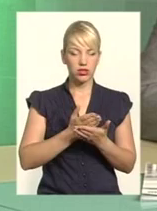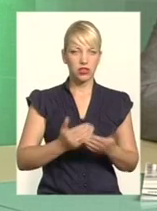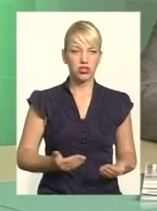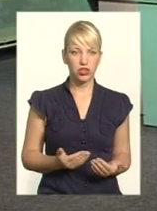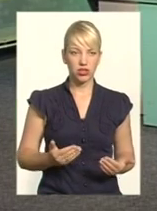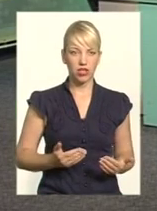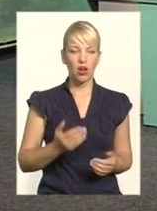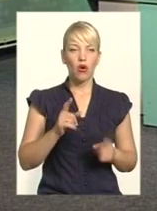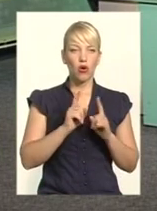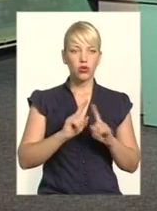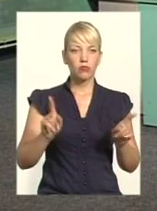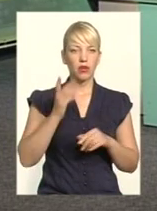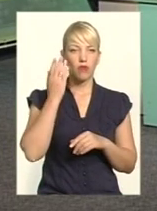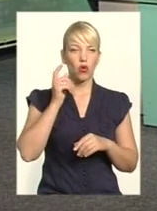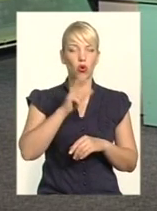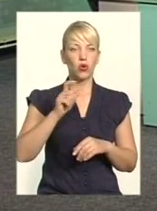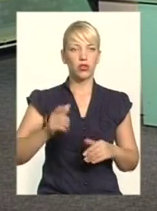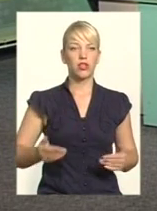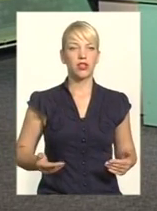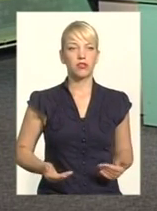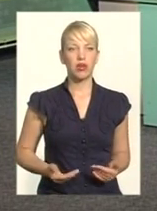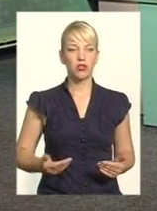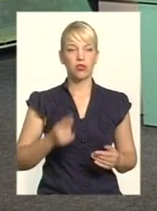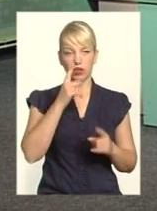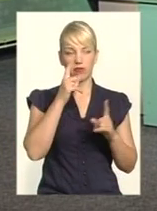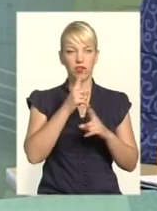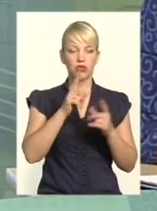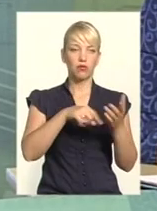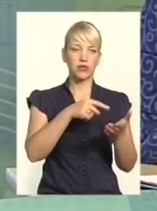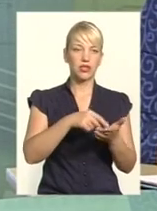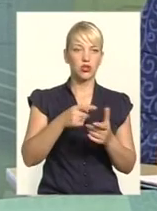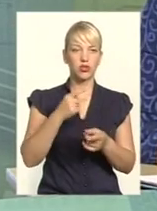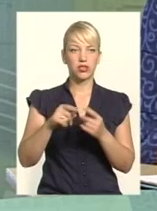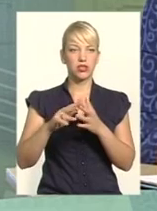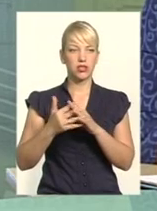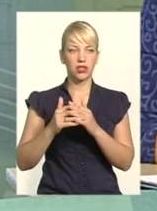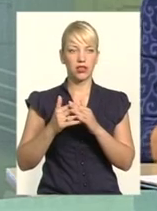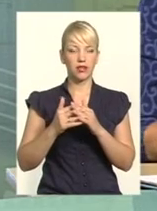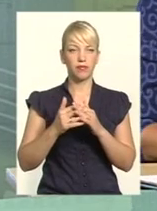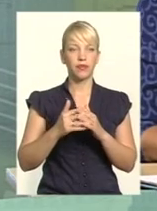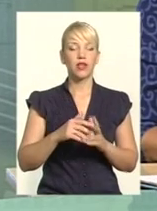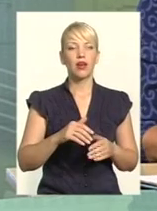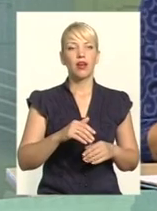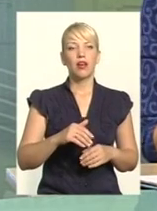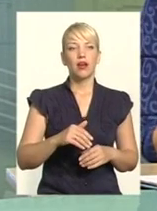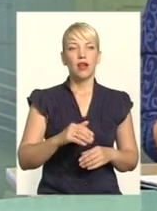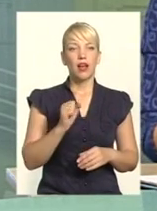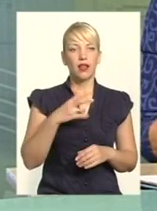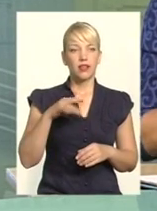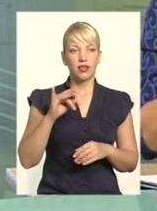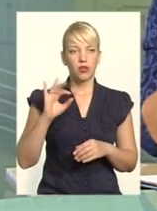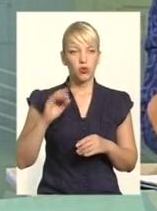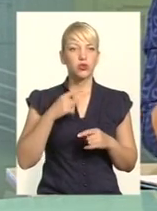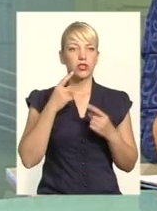люди мешкають в невеличку містечку чи селі. Пане Андрію, скажіть, будь ласка, якщо